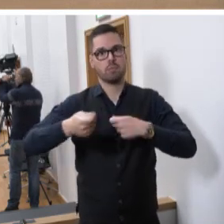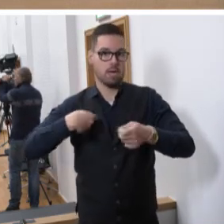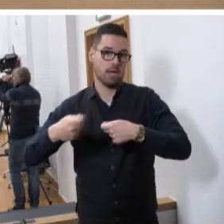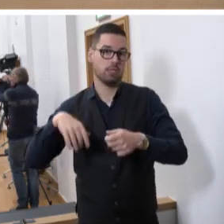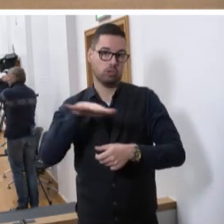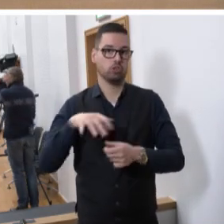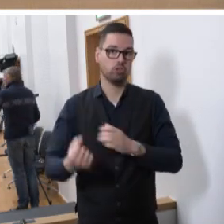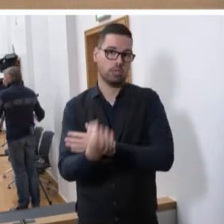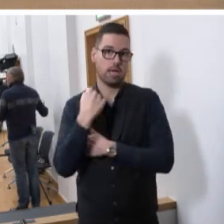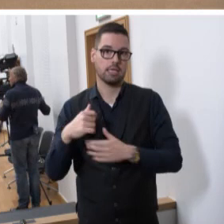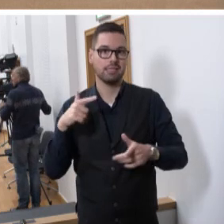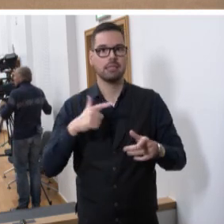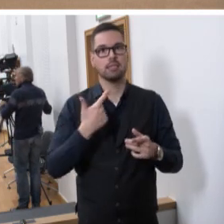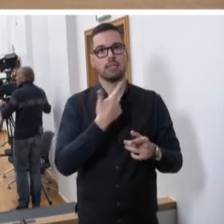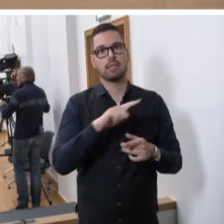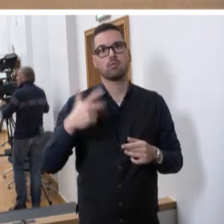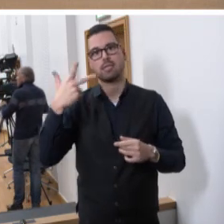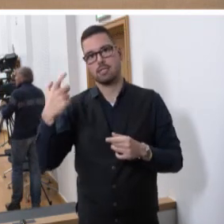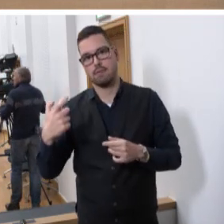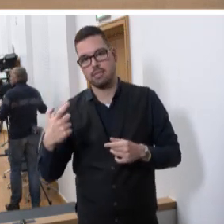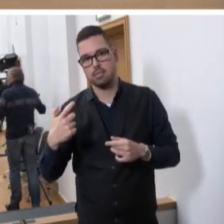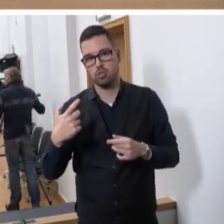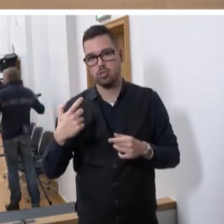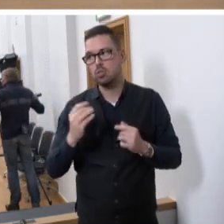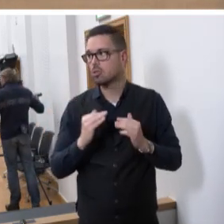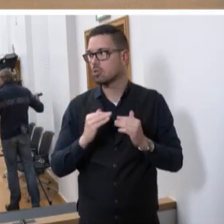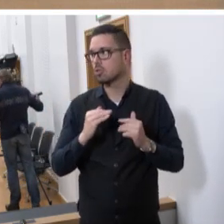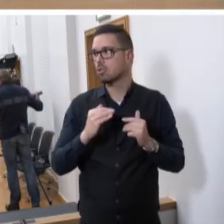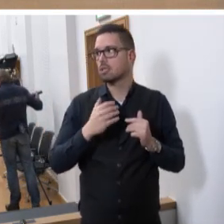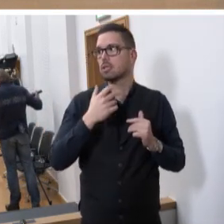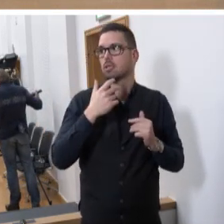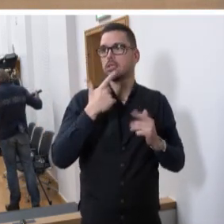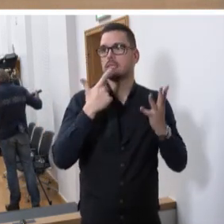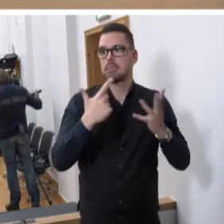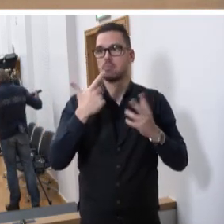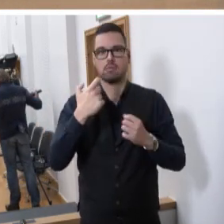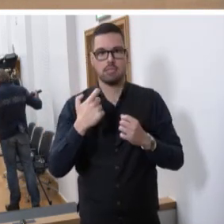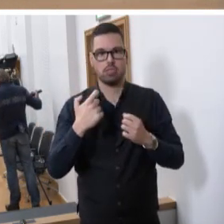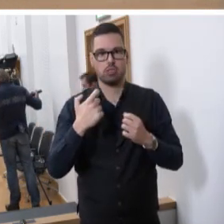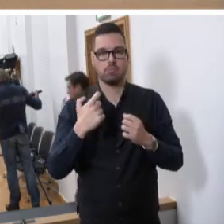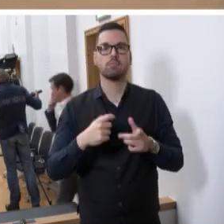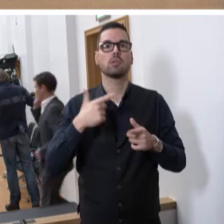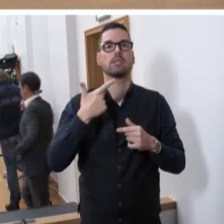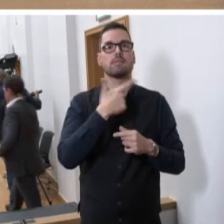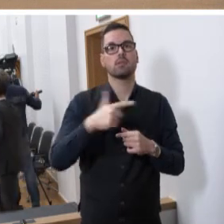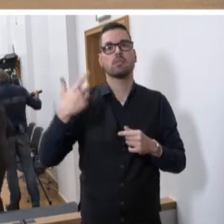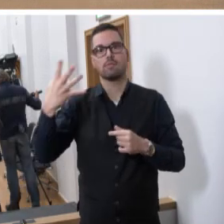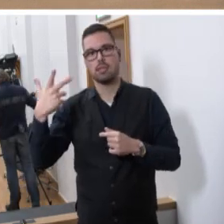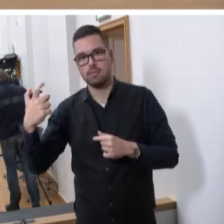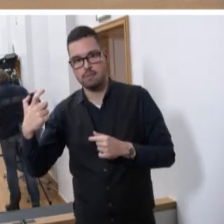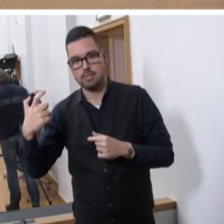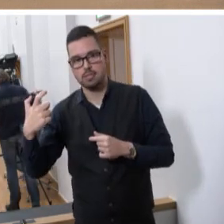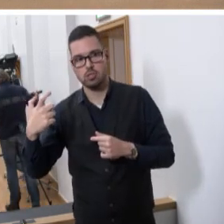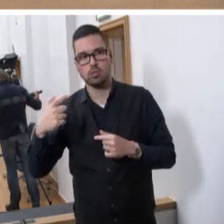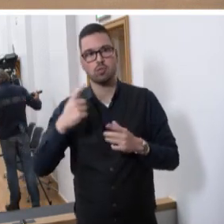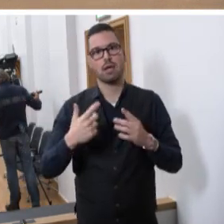stärken werden. Im Jahr 2023 werden es sogar 27 sein, im Jahr 2024 sogar